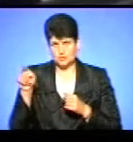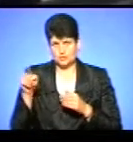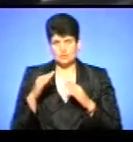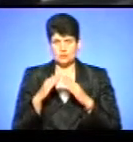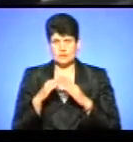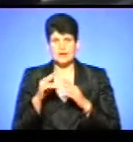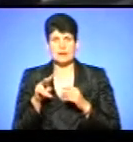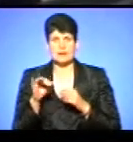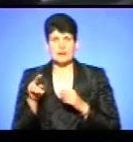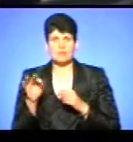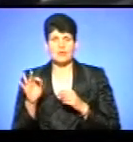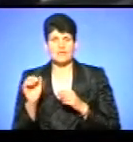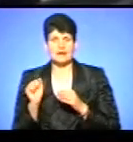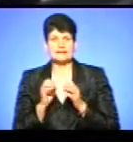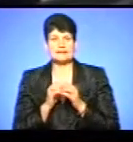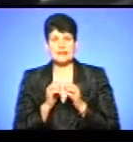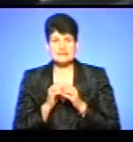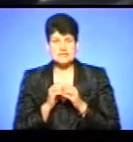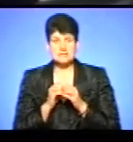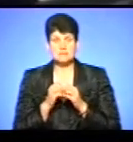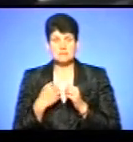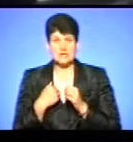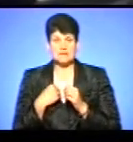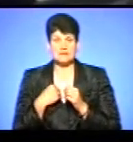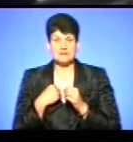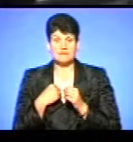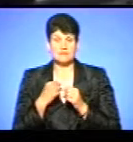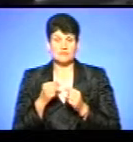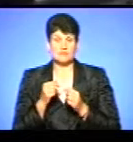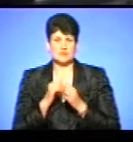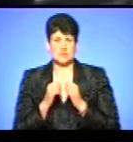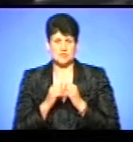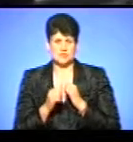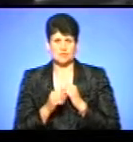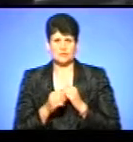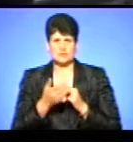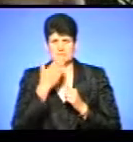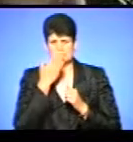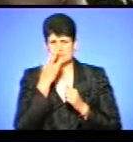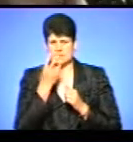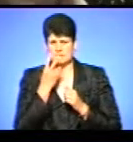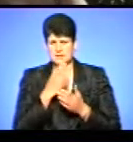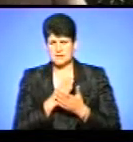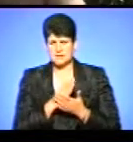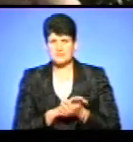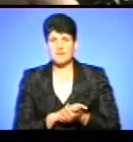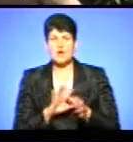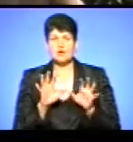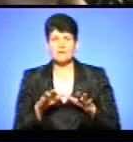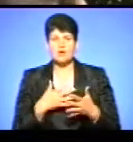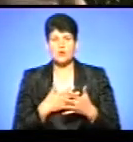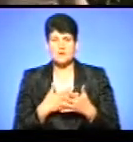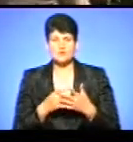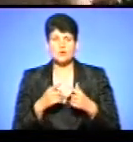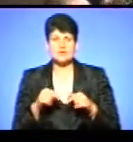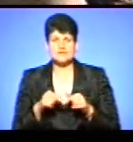Липові 10. Ну і відповідно, дуже часто неприємні запахи тут є. Голова громадської організації